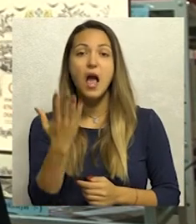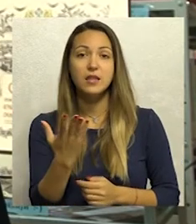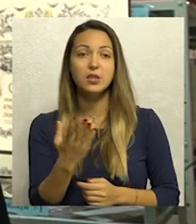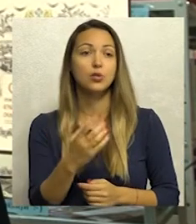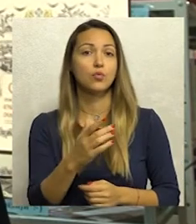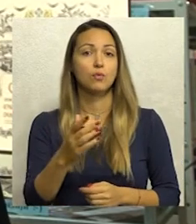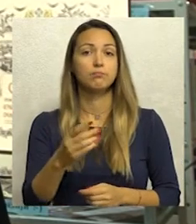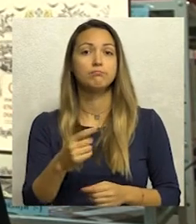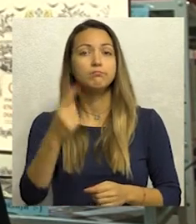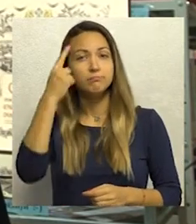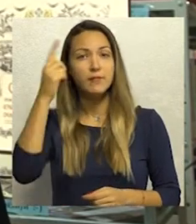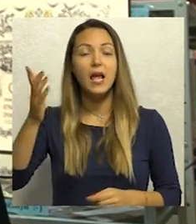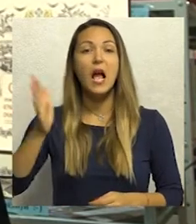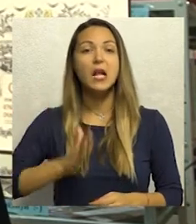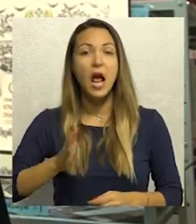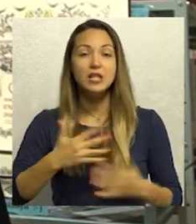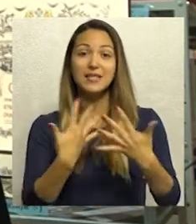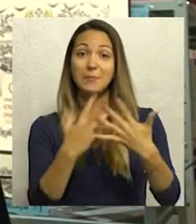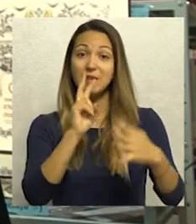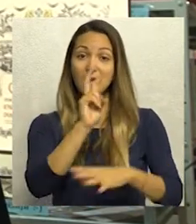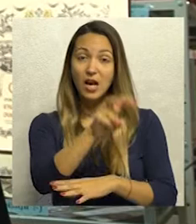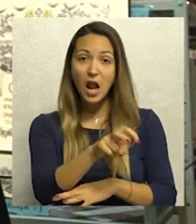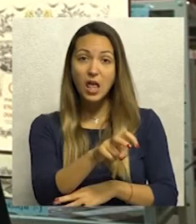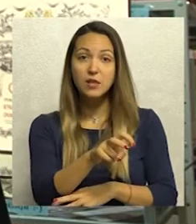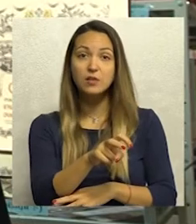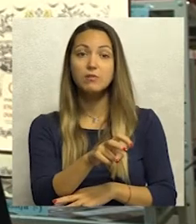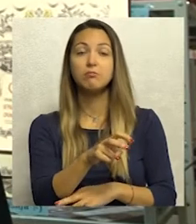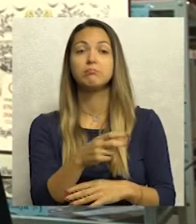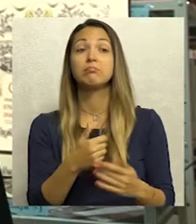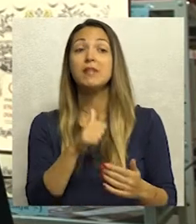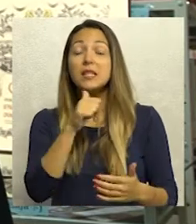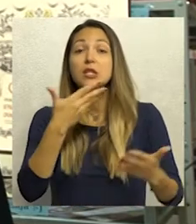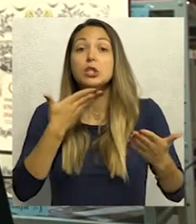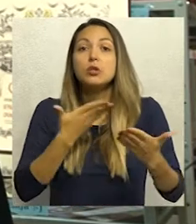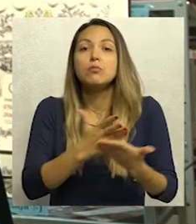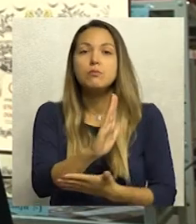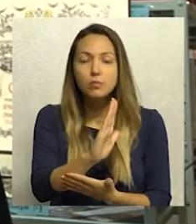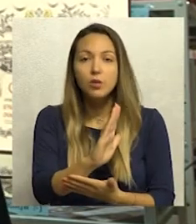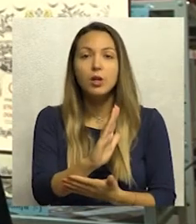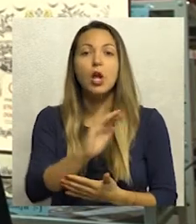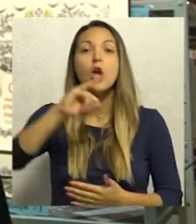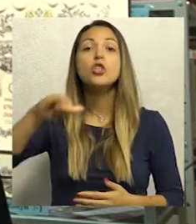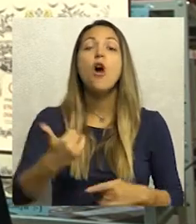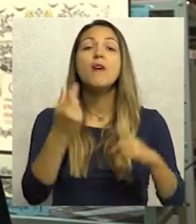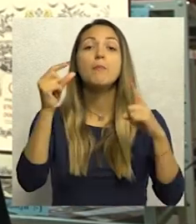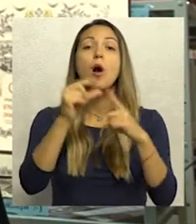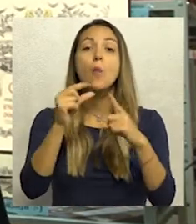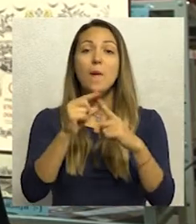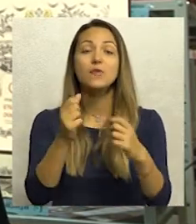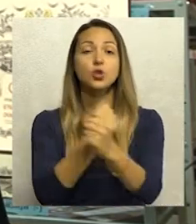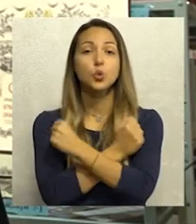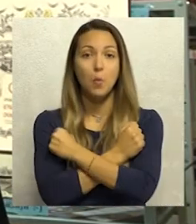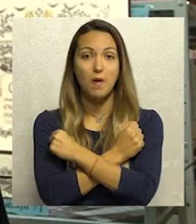Sremskih Karlovaca, i gle slučaja, Jovan Popović Zuban, koji